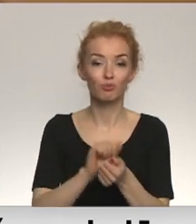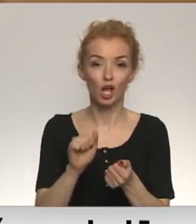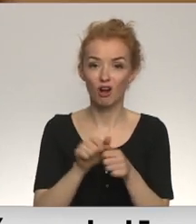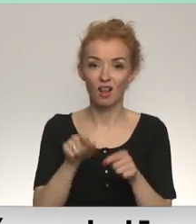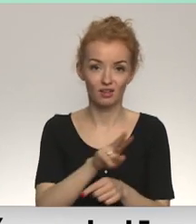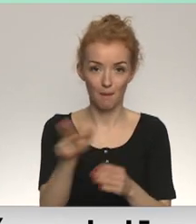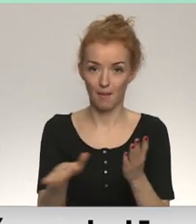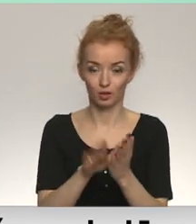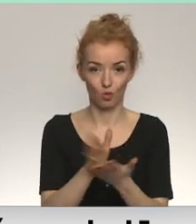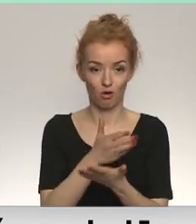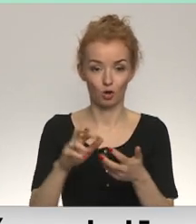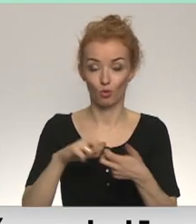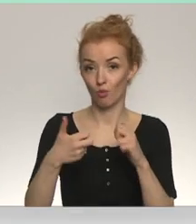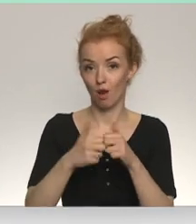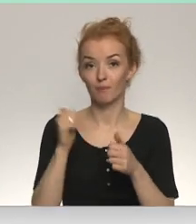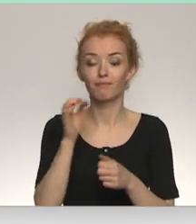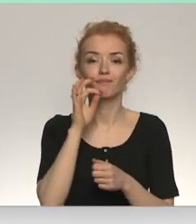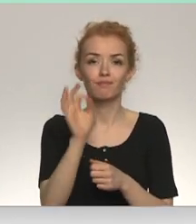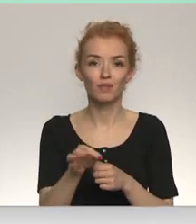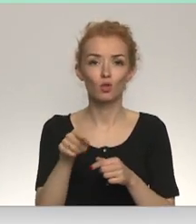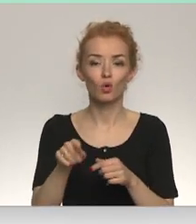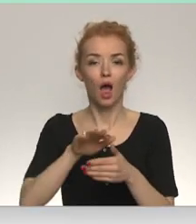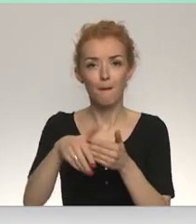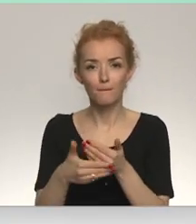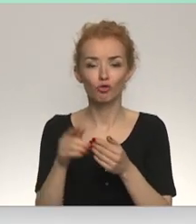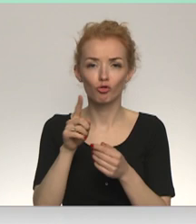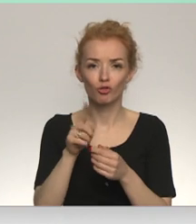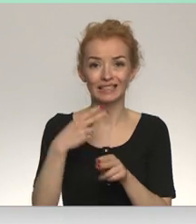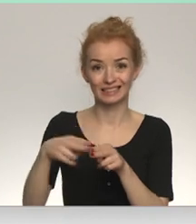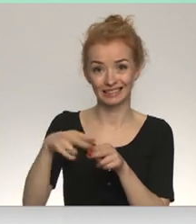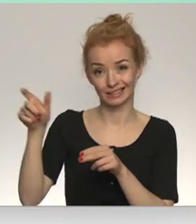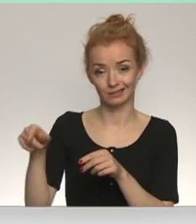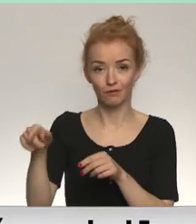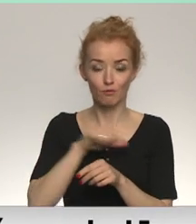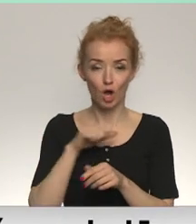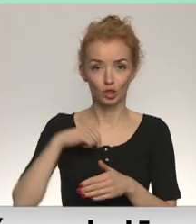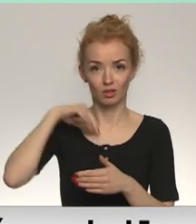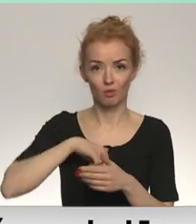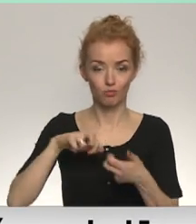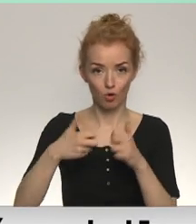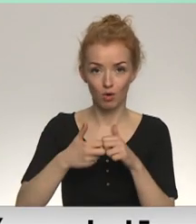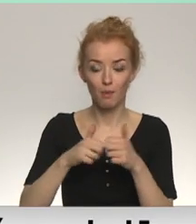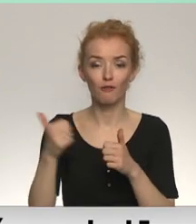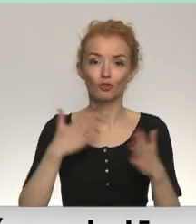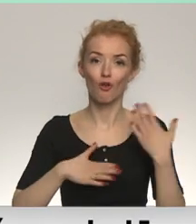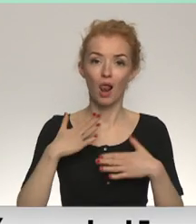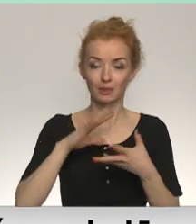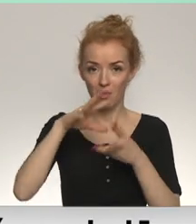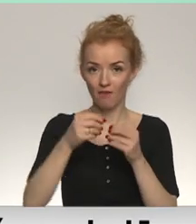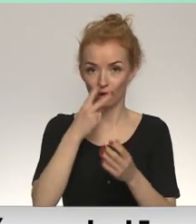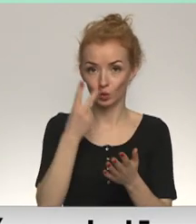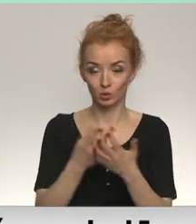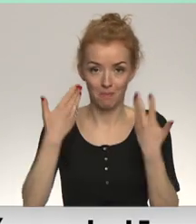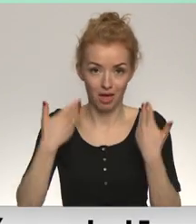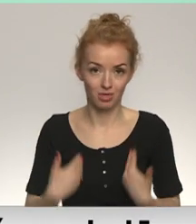neatrisina. Tur bieži apakšā ir tieši pāridarītāji, mazvērtības kompleks, pāridarītāji vēlme varbūt pievērst sev uzmanību šādā